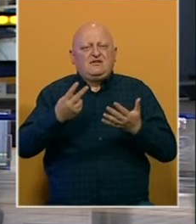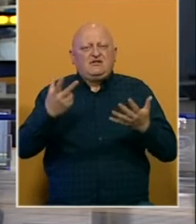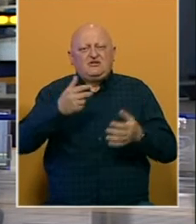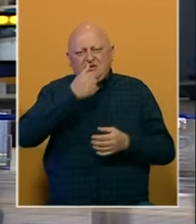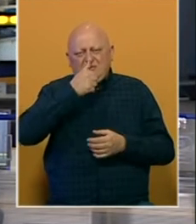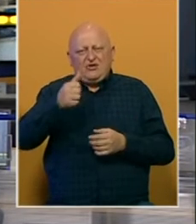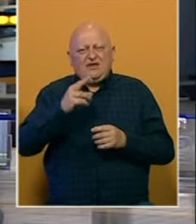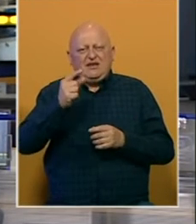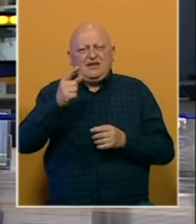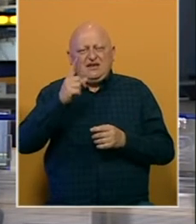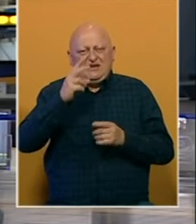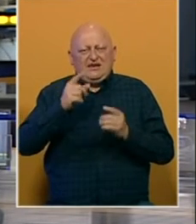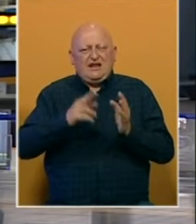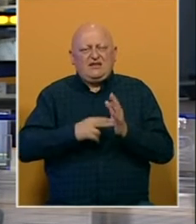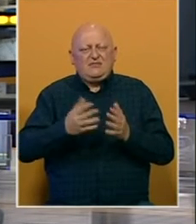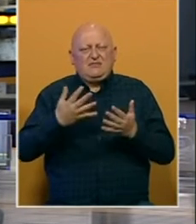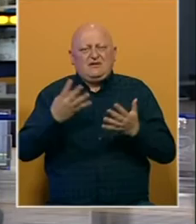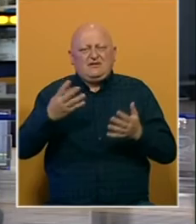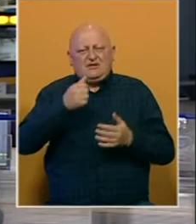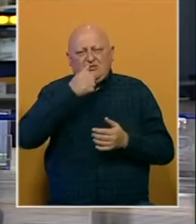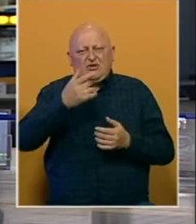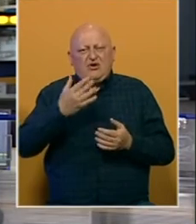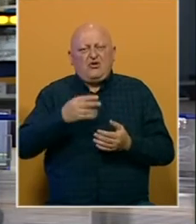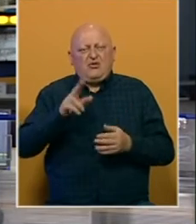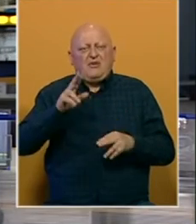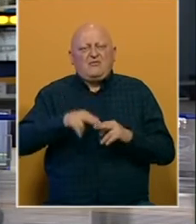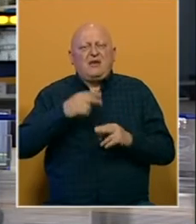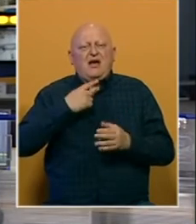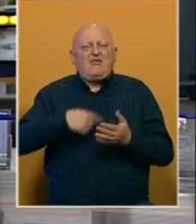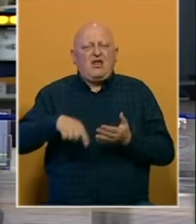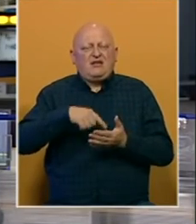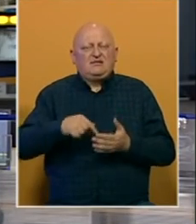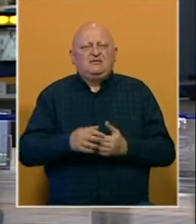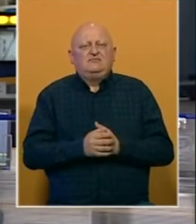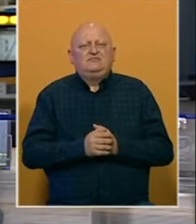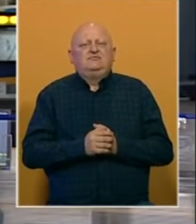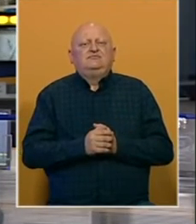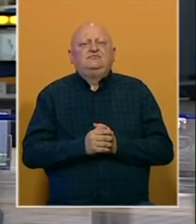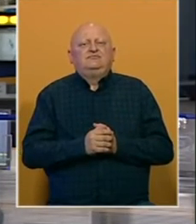28 miliona Iranaca od 59 miliona koliko ih ima prav glas.